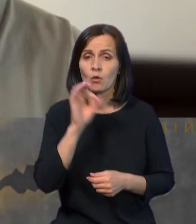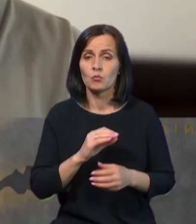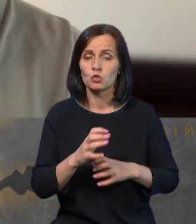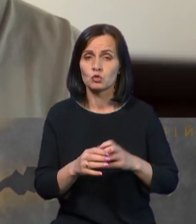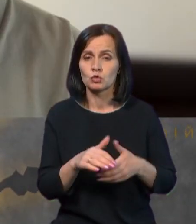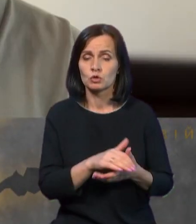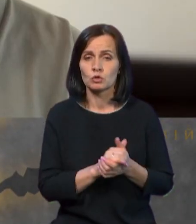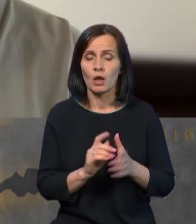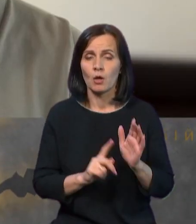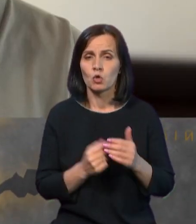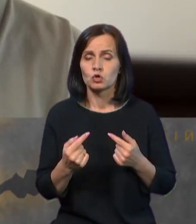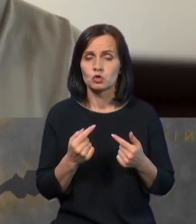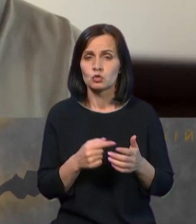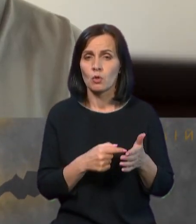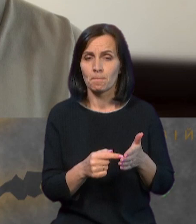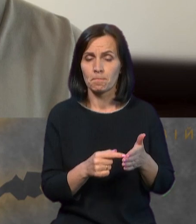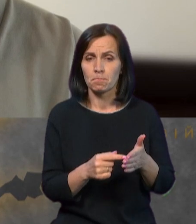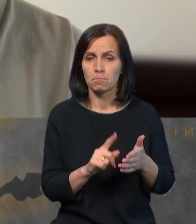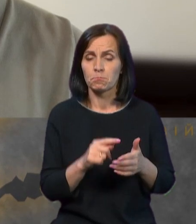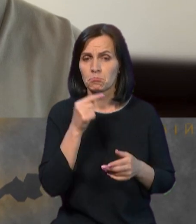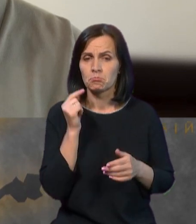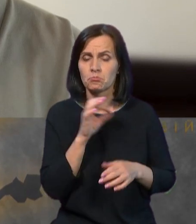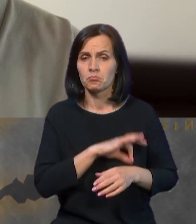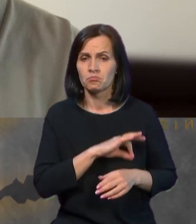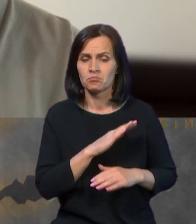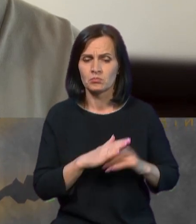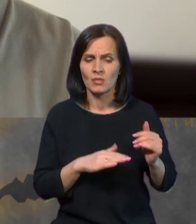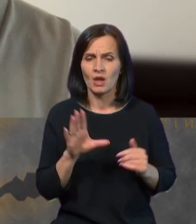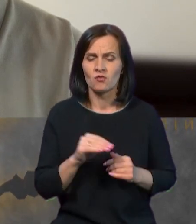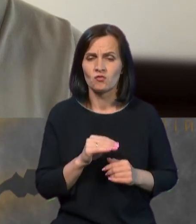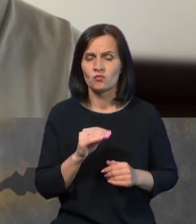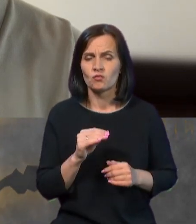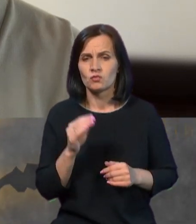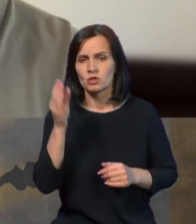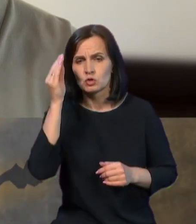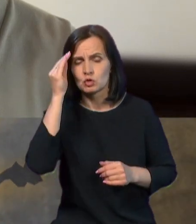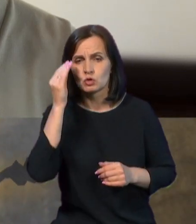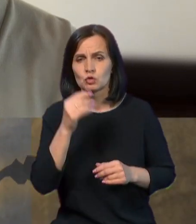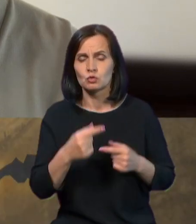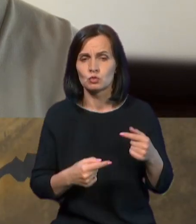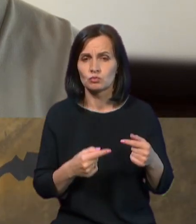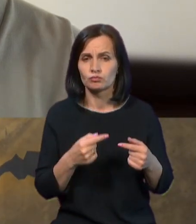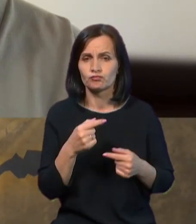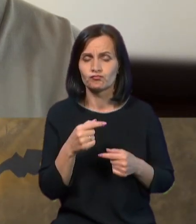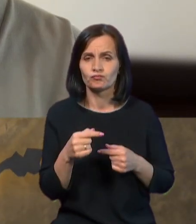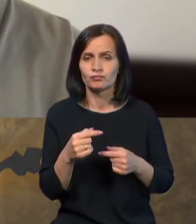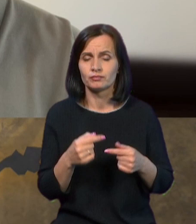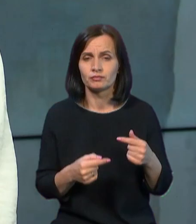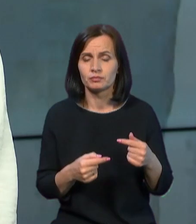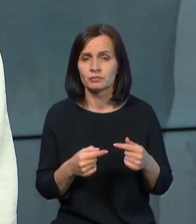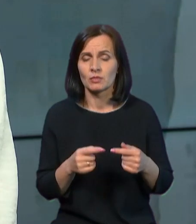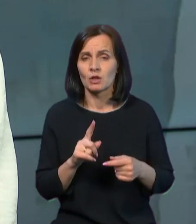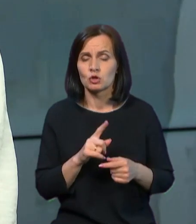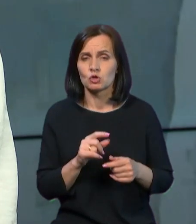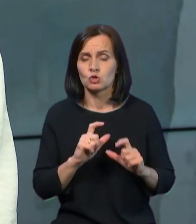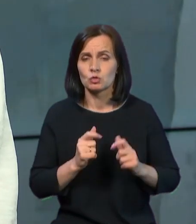розмови ви зазначили, що росіяни використовують практично усі способи шантажу, аби блокувати роботу зернового коридору.